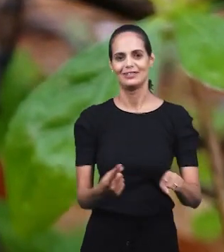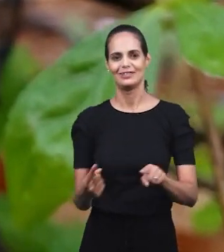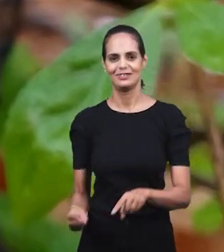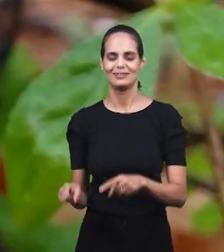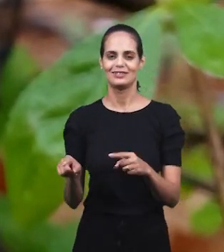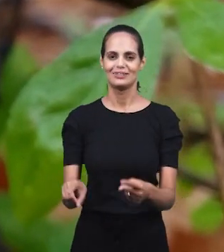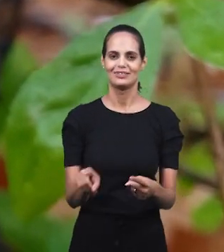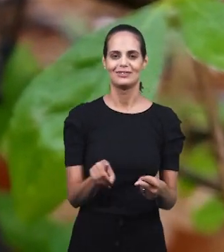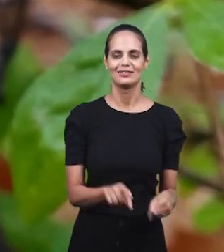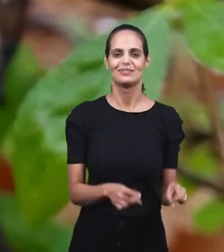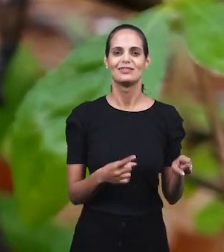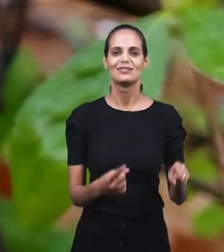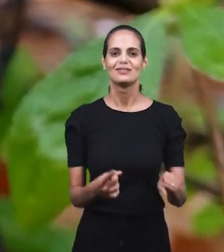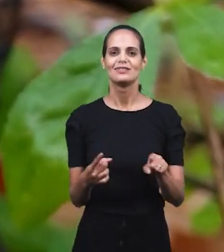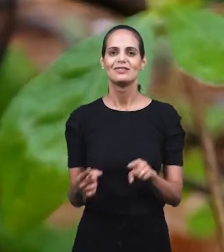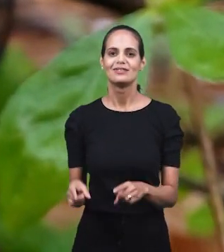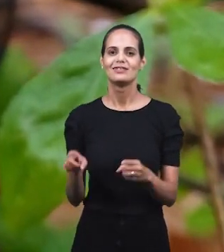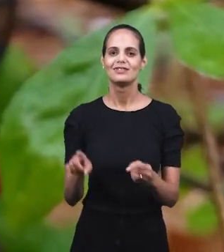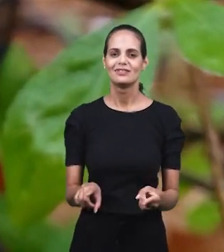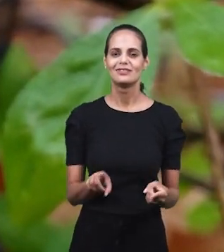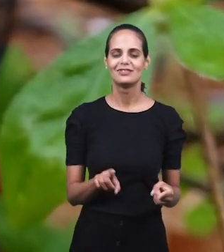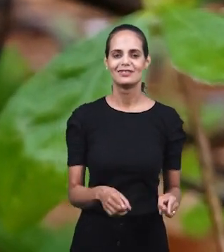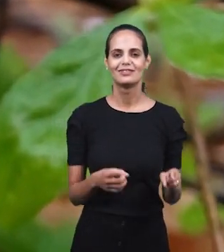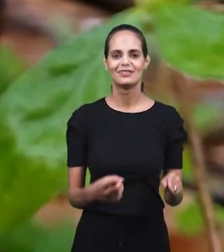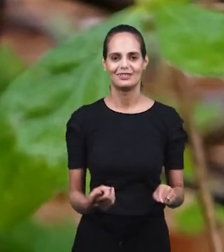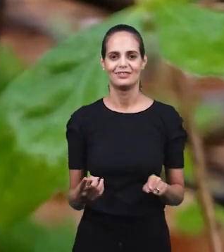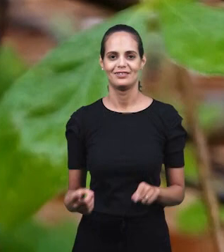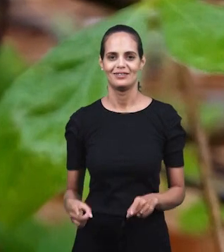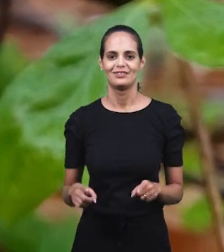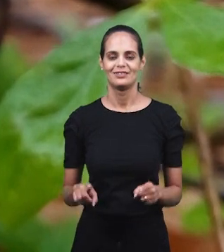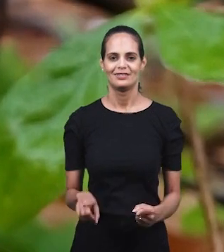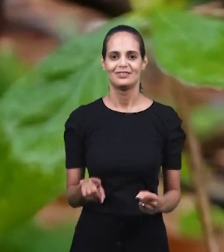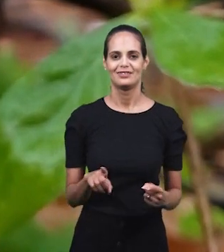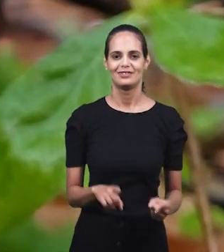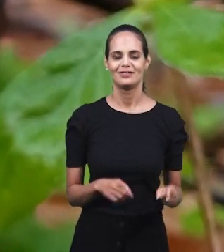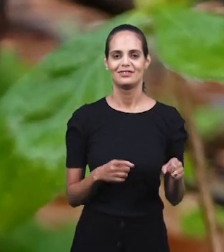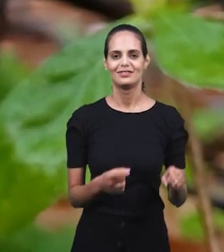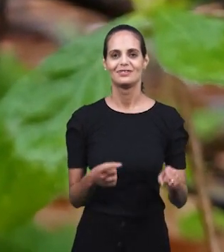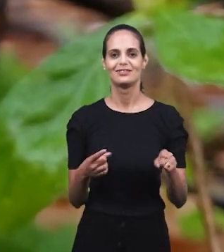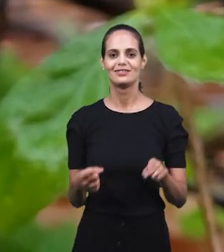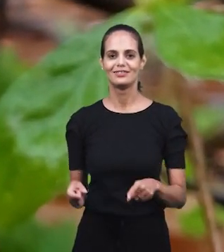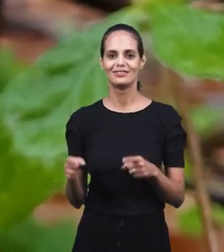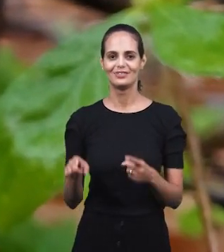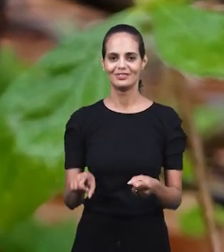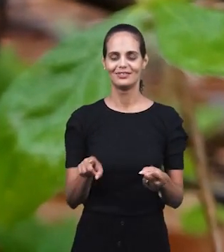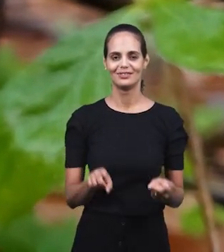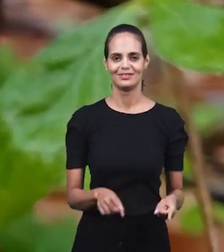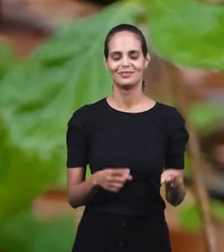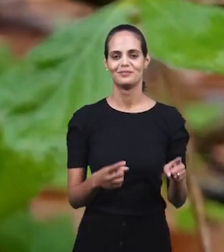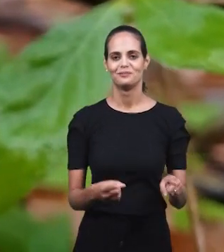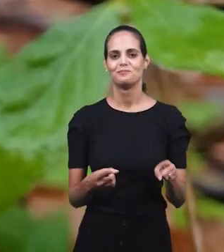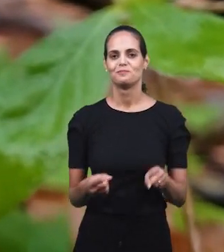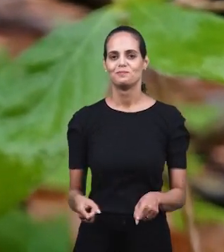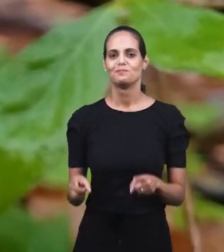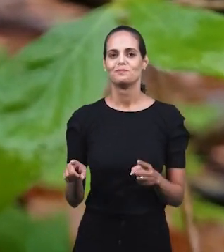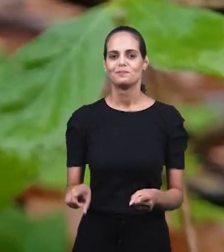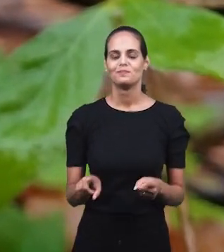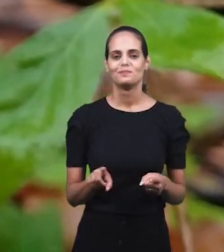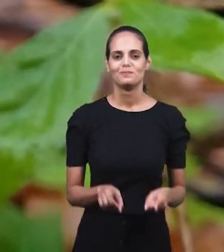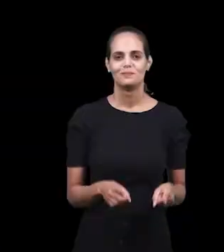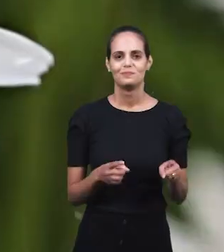я слаб, омыл, и ты омыл,